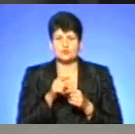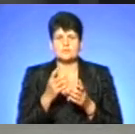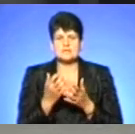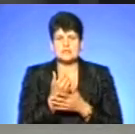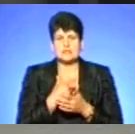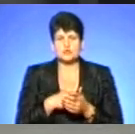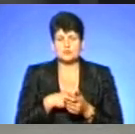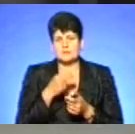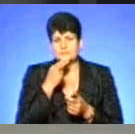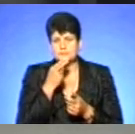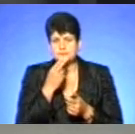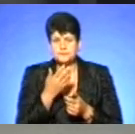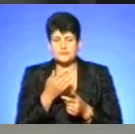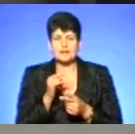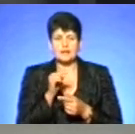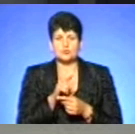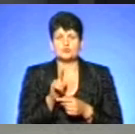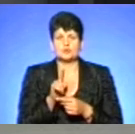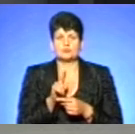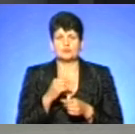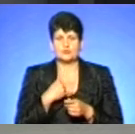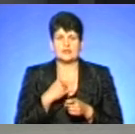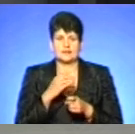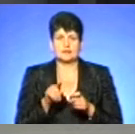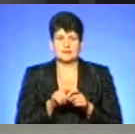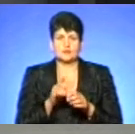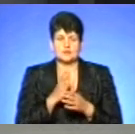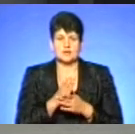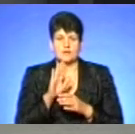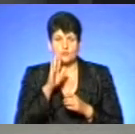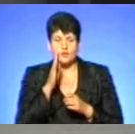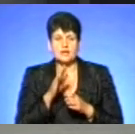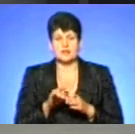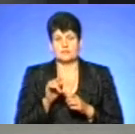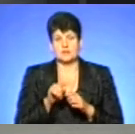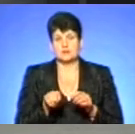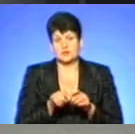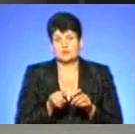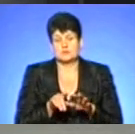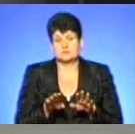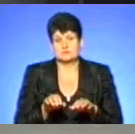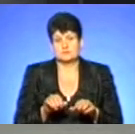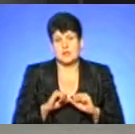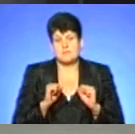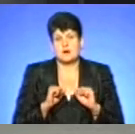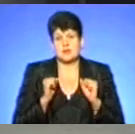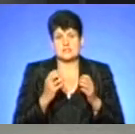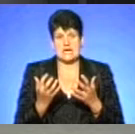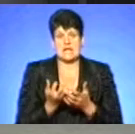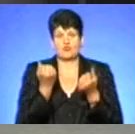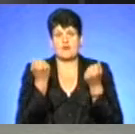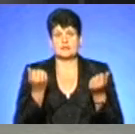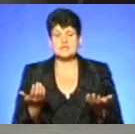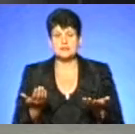них рятуватися. Тому вона не кусає аби кого і будь-коли. Але